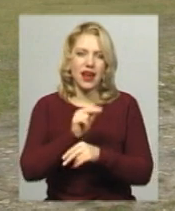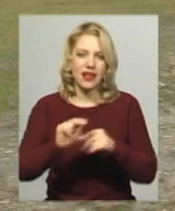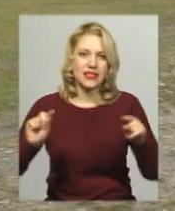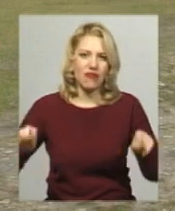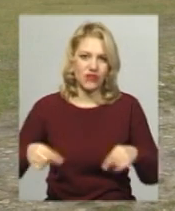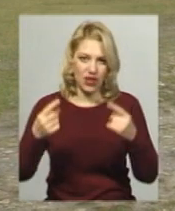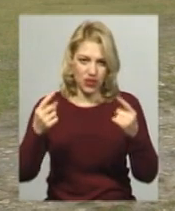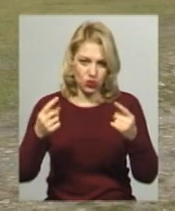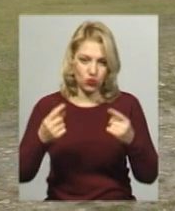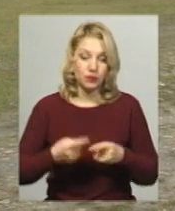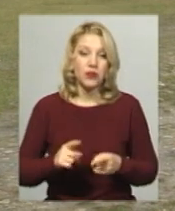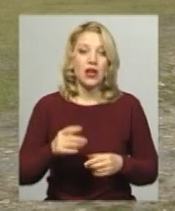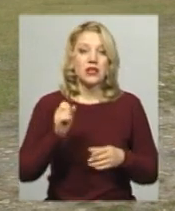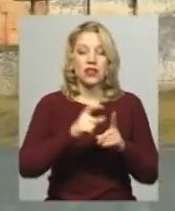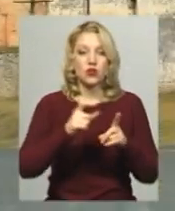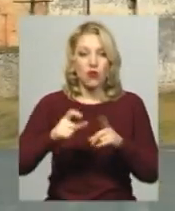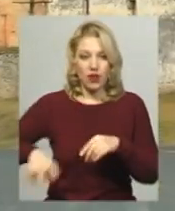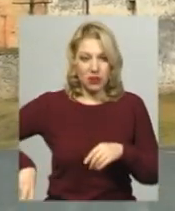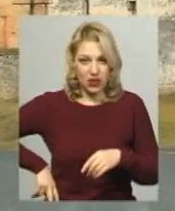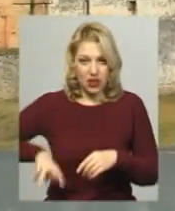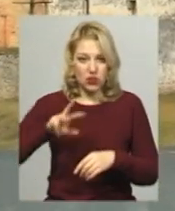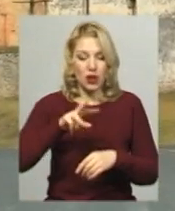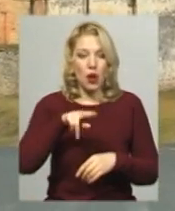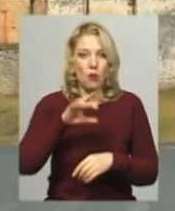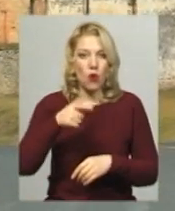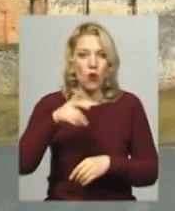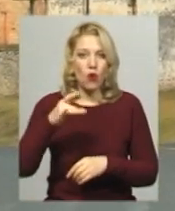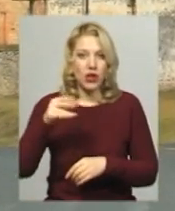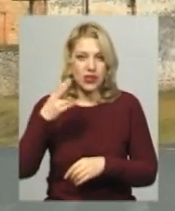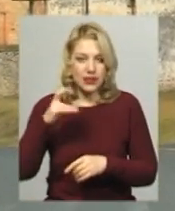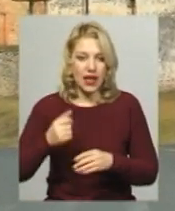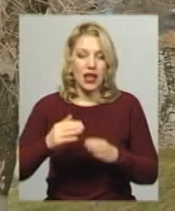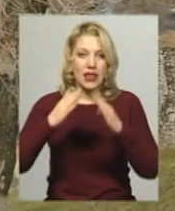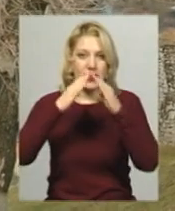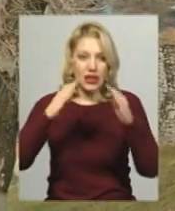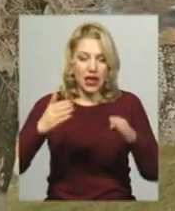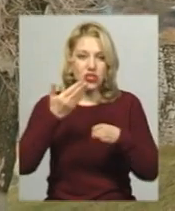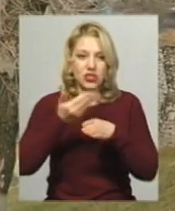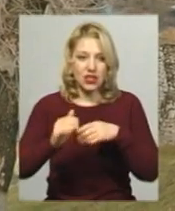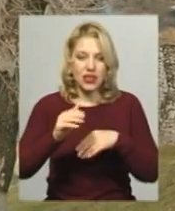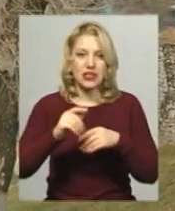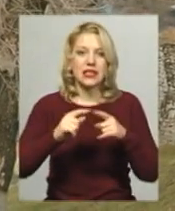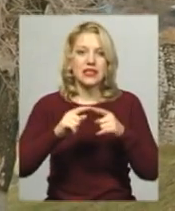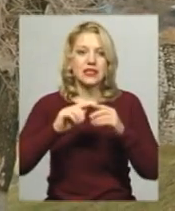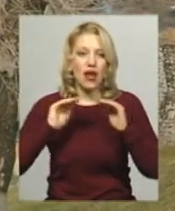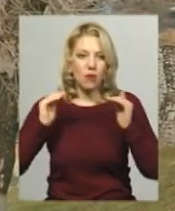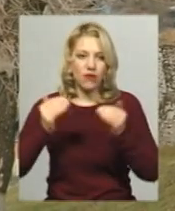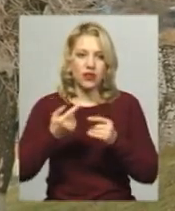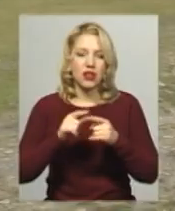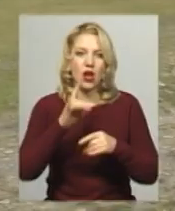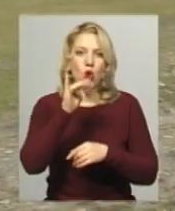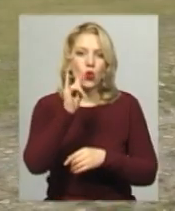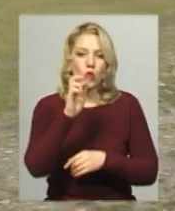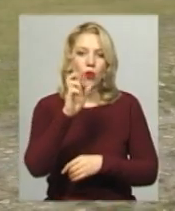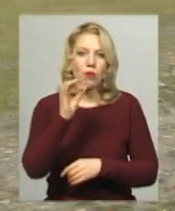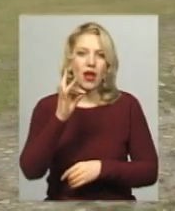державного історико-культурного заповідника Меджибіж Олега Погорільця, дах – частина заповідника, котрий саме реконструюють, покритий рубероїдом.